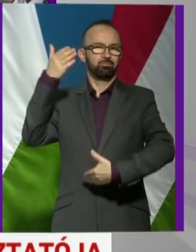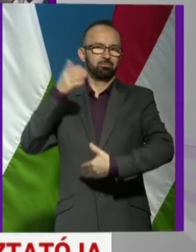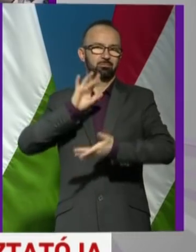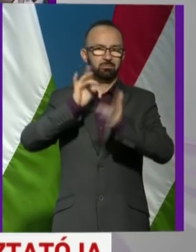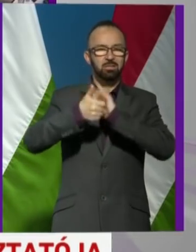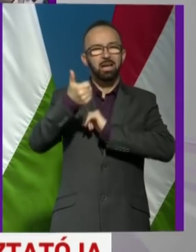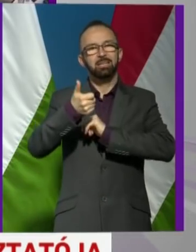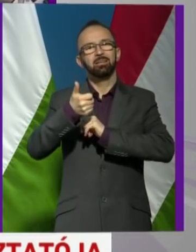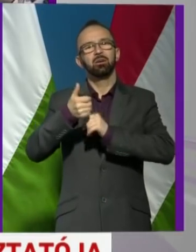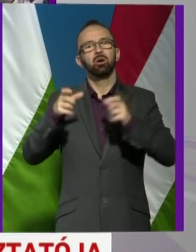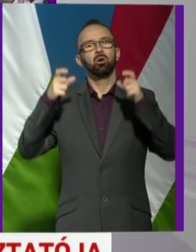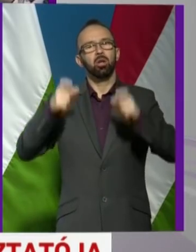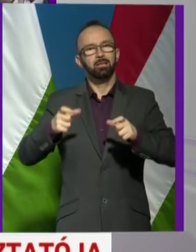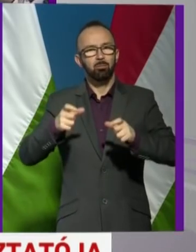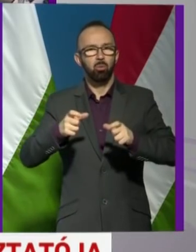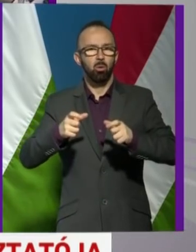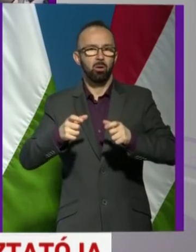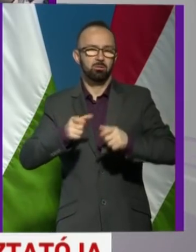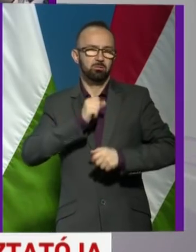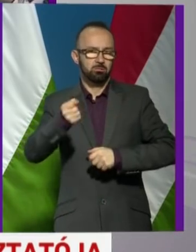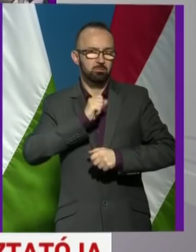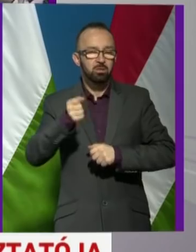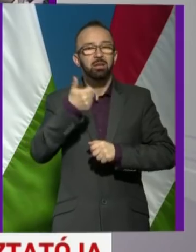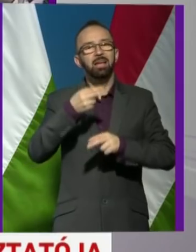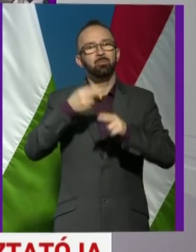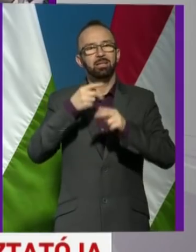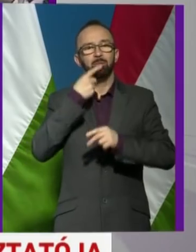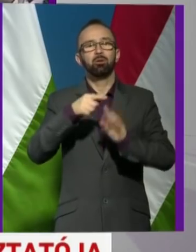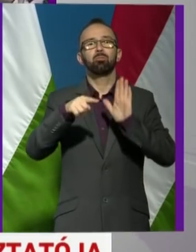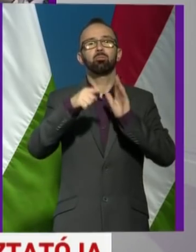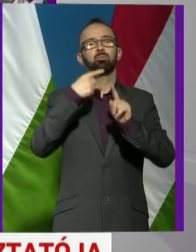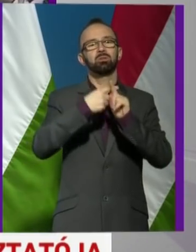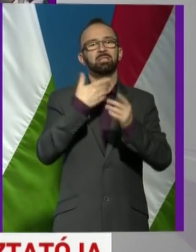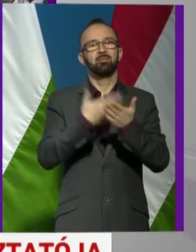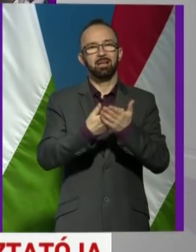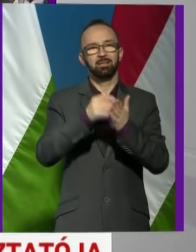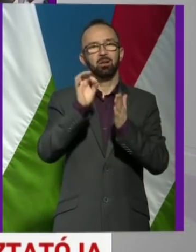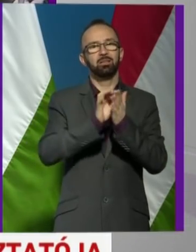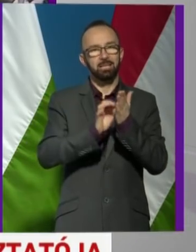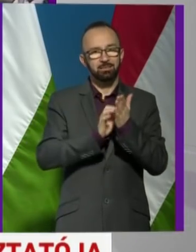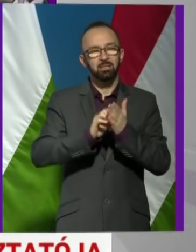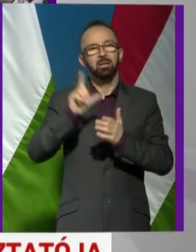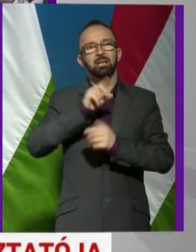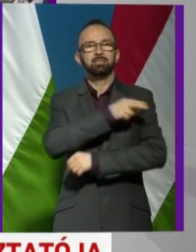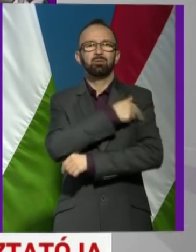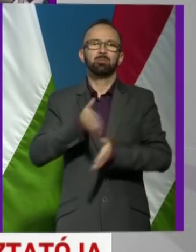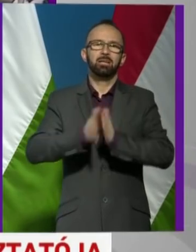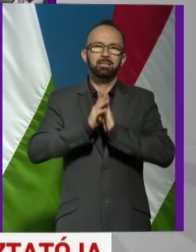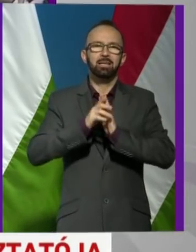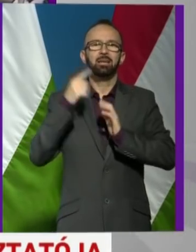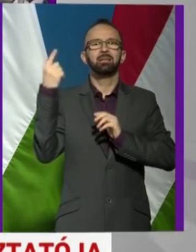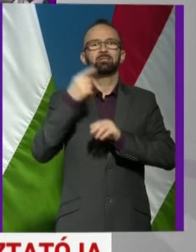tudósít bentről a karanténból, hogy miután az egyik beteggel közölték, hogy pozitív lett a tesztje. A László kórházban kérték, hogy a